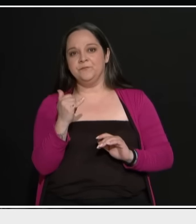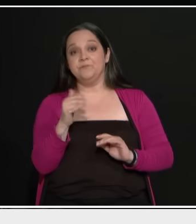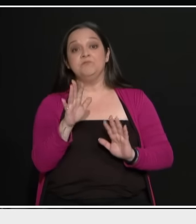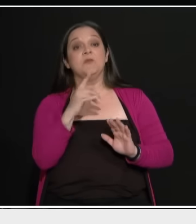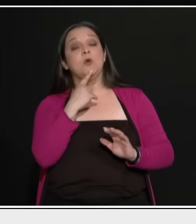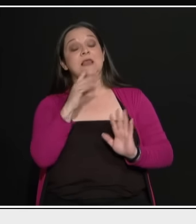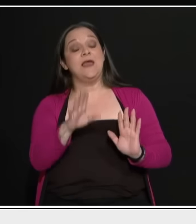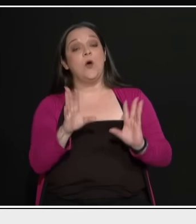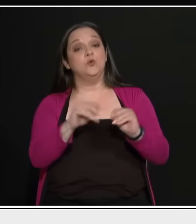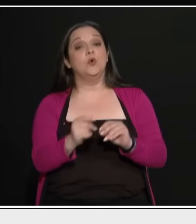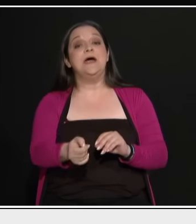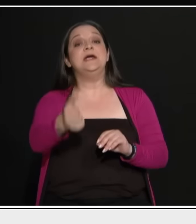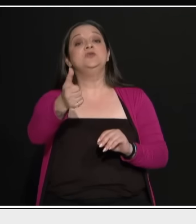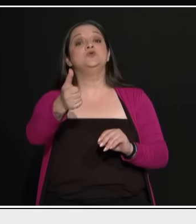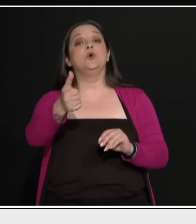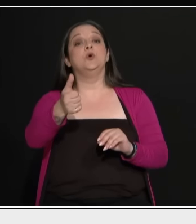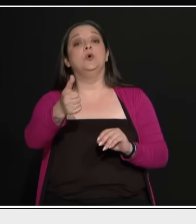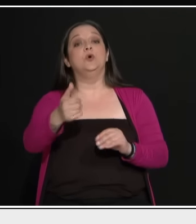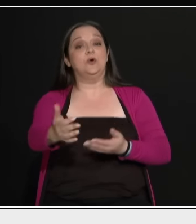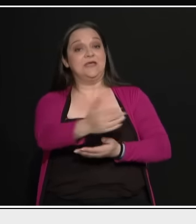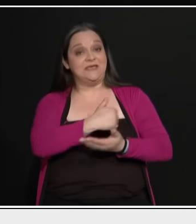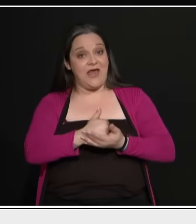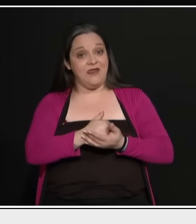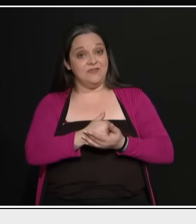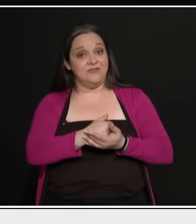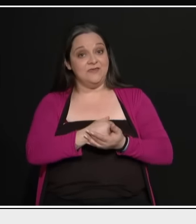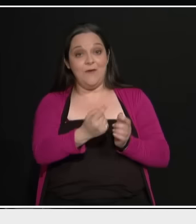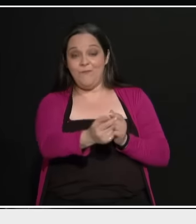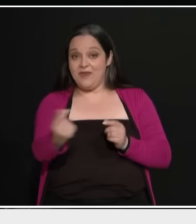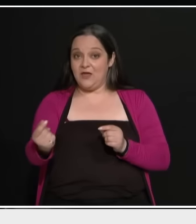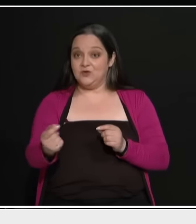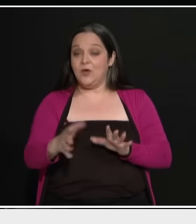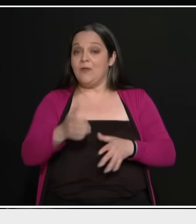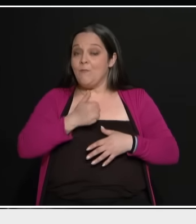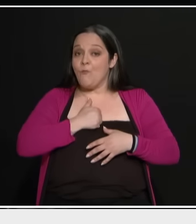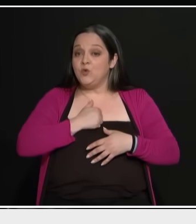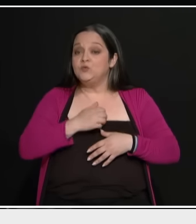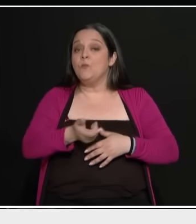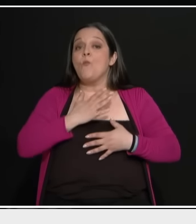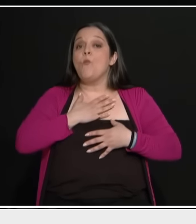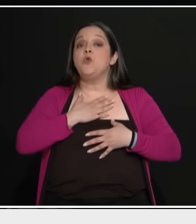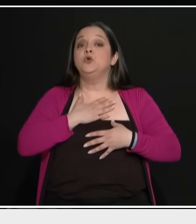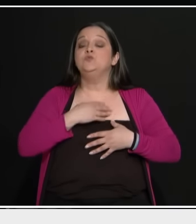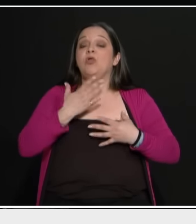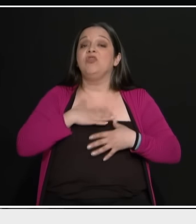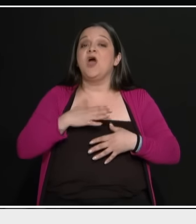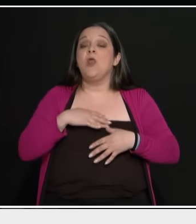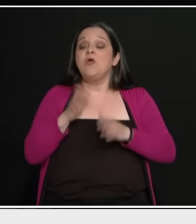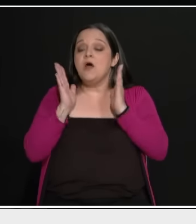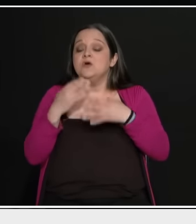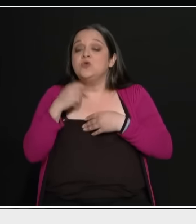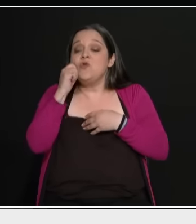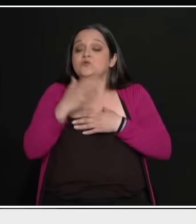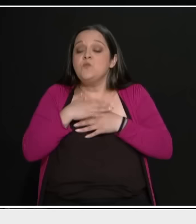ρίσκο μόνος μου στα κέρδη τα μοιράζω, αυτό θα πει ο Το μόνος μου είναι μοναχοφάος να είσαι. Μοναχοφάος να είσαι, αλλά θέλει